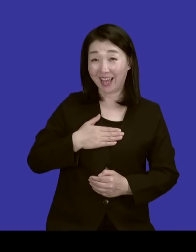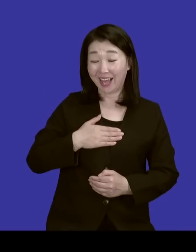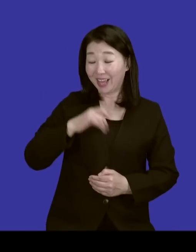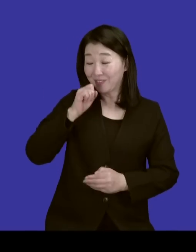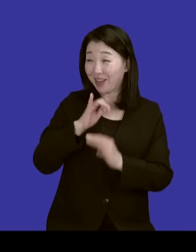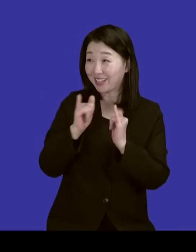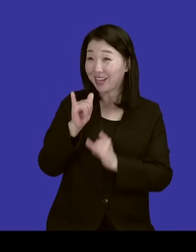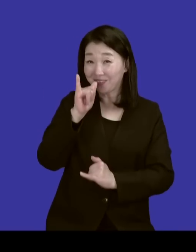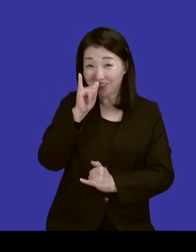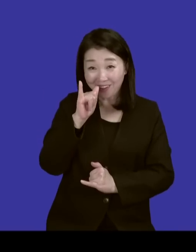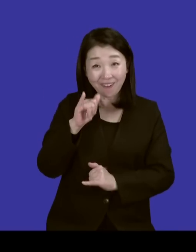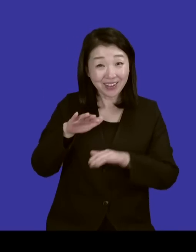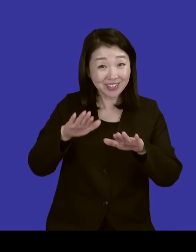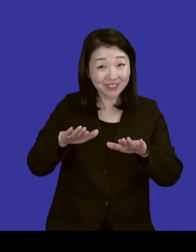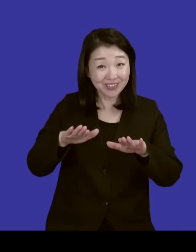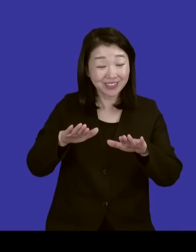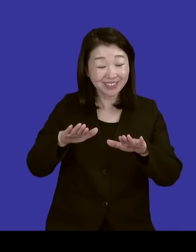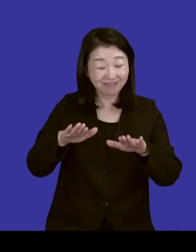아직도요? 그래요?